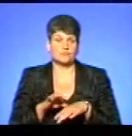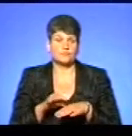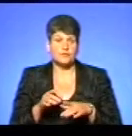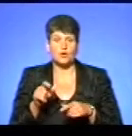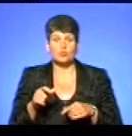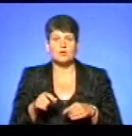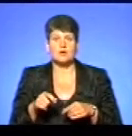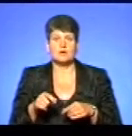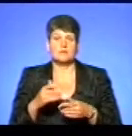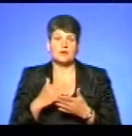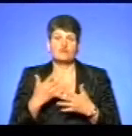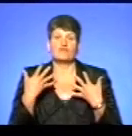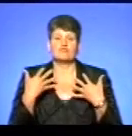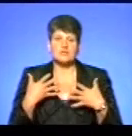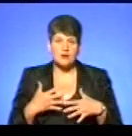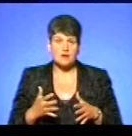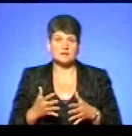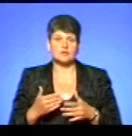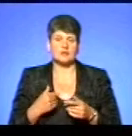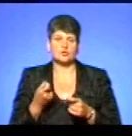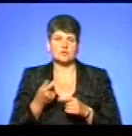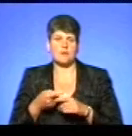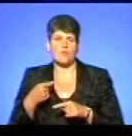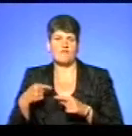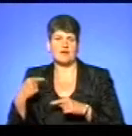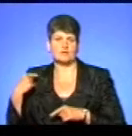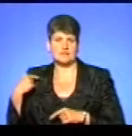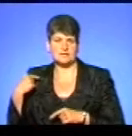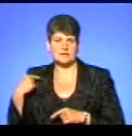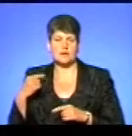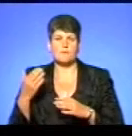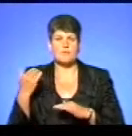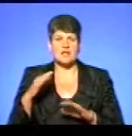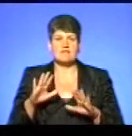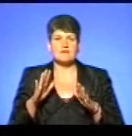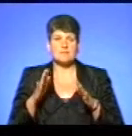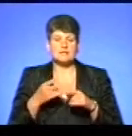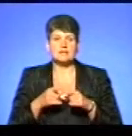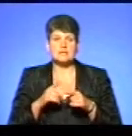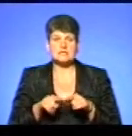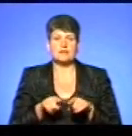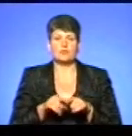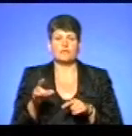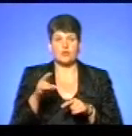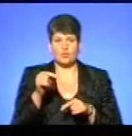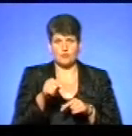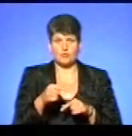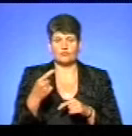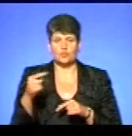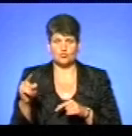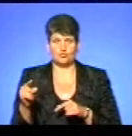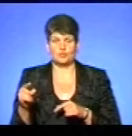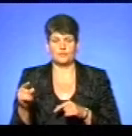люди понесли втрати, я ще вернуся трошки назад на передній випадок, це також в тому ж районі, з другого кінця, скажімо так, того